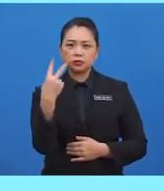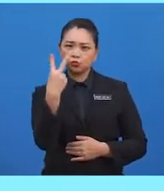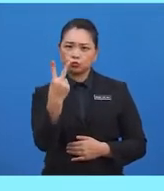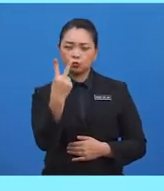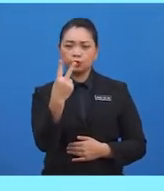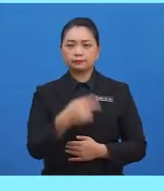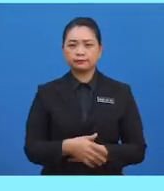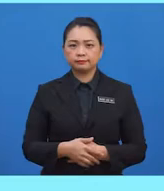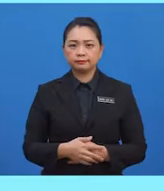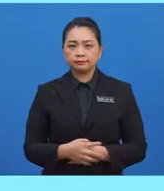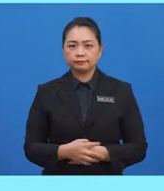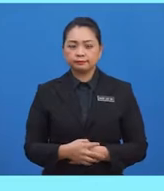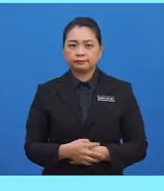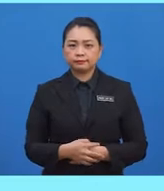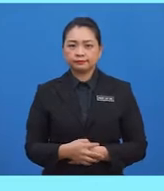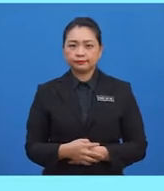jawapan?